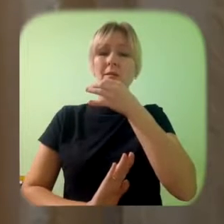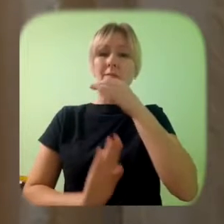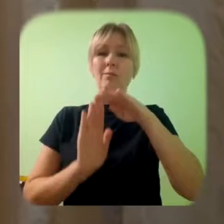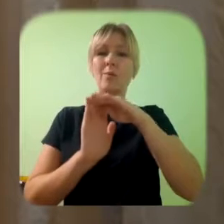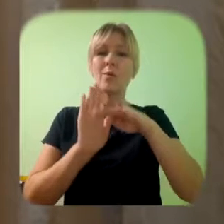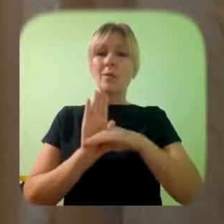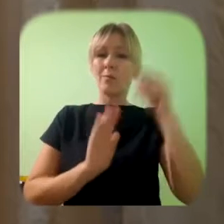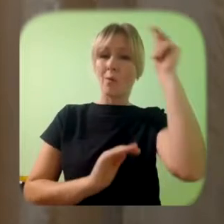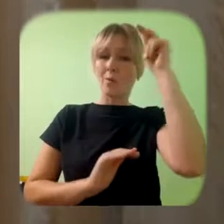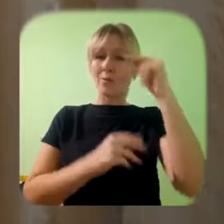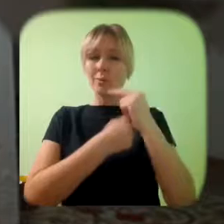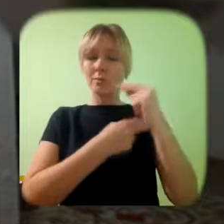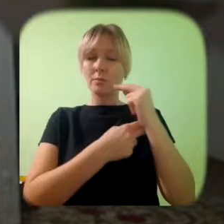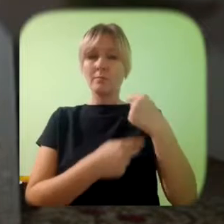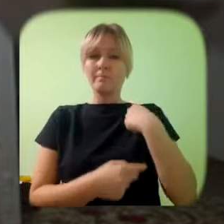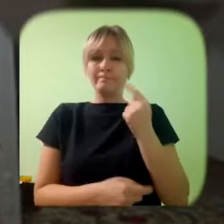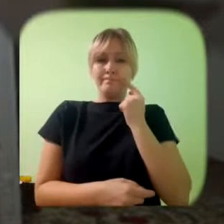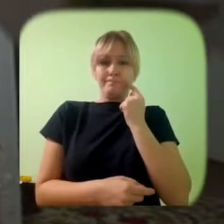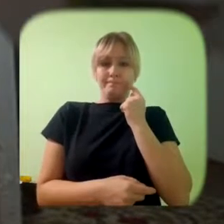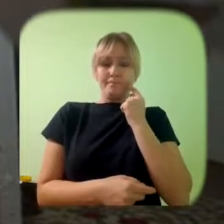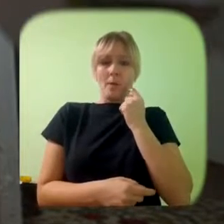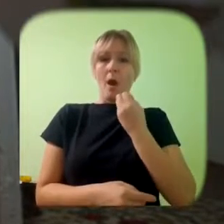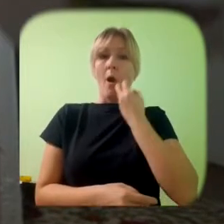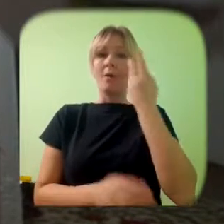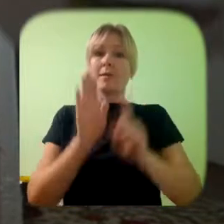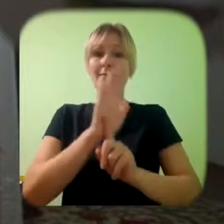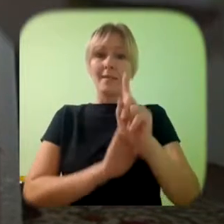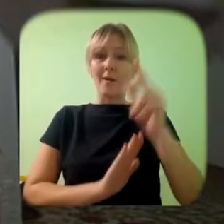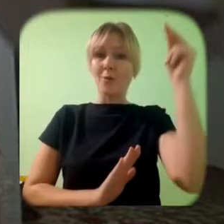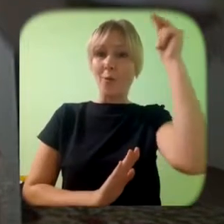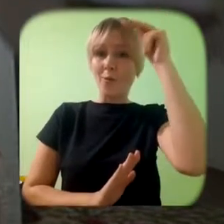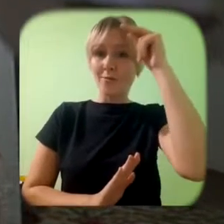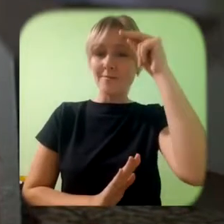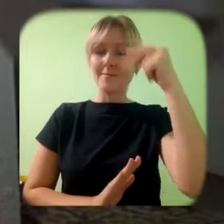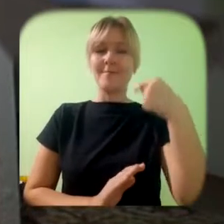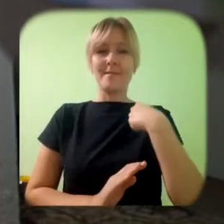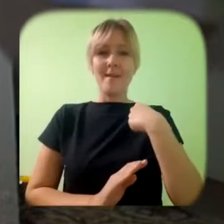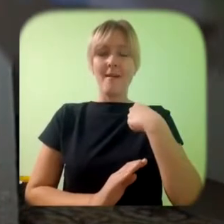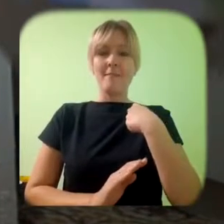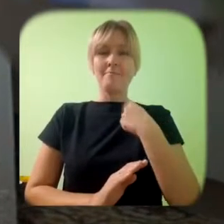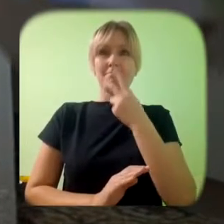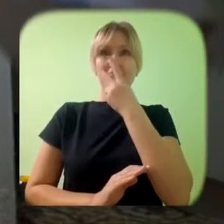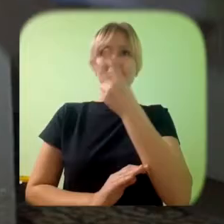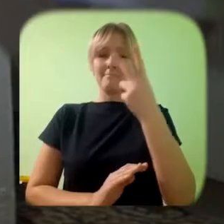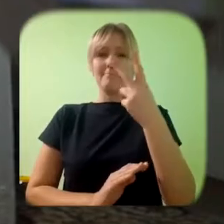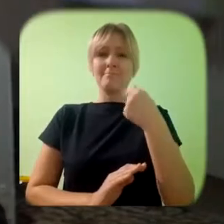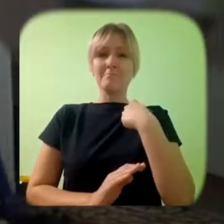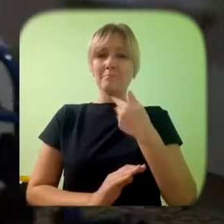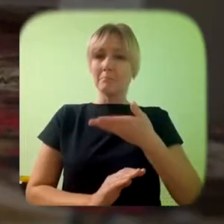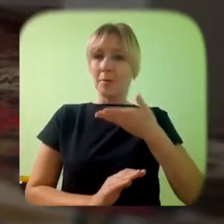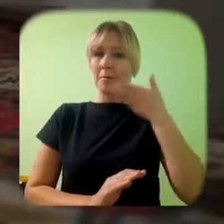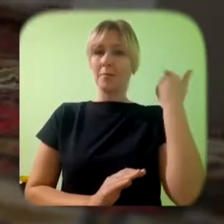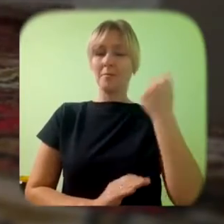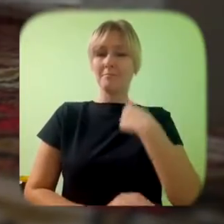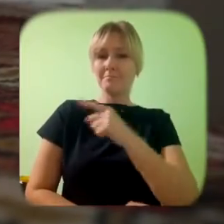eram foarte timidă. După participarea asta, m-am deschis. Ca să